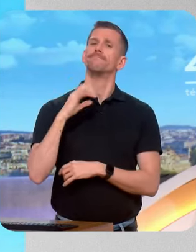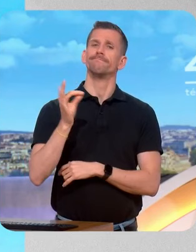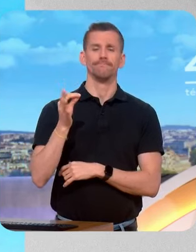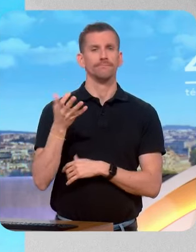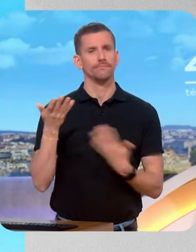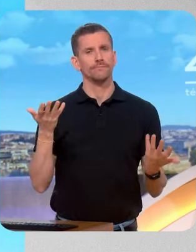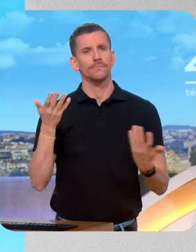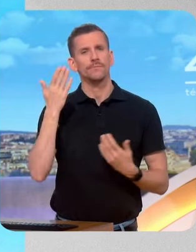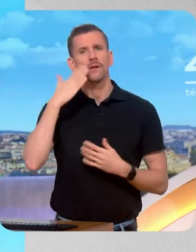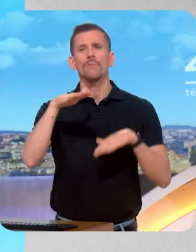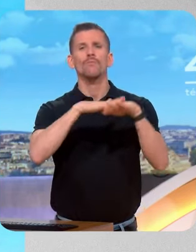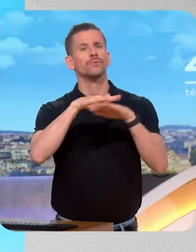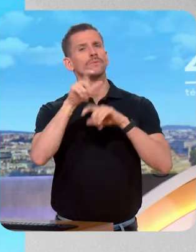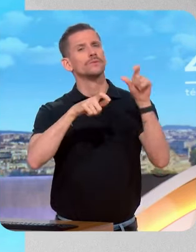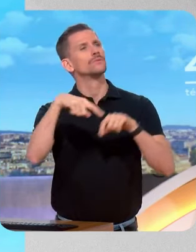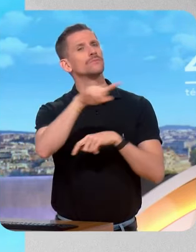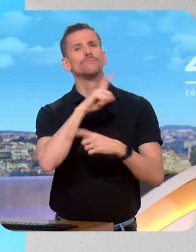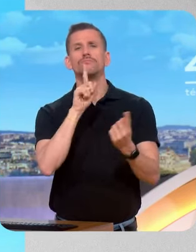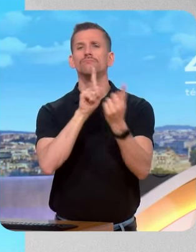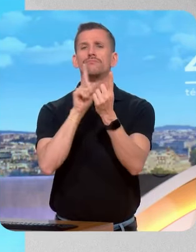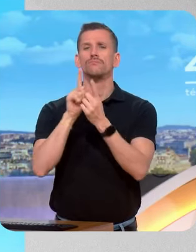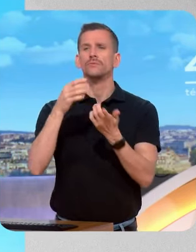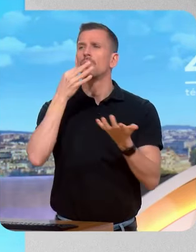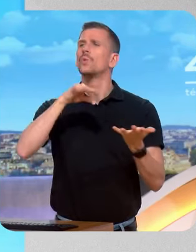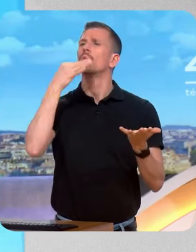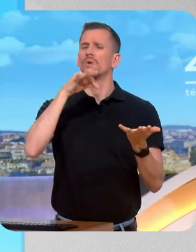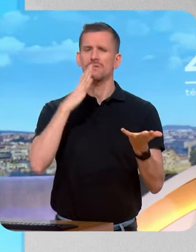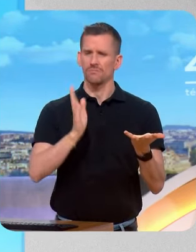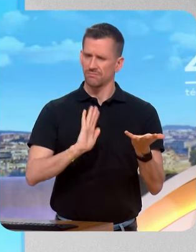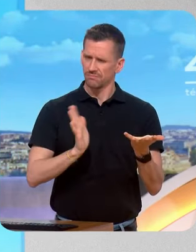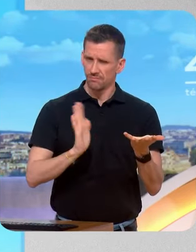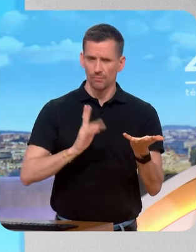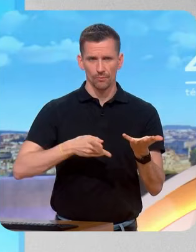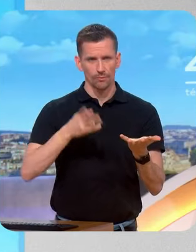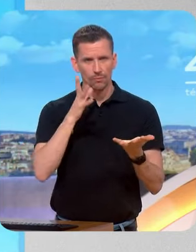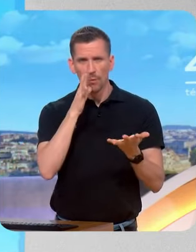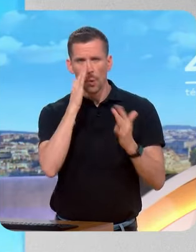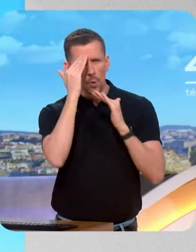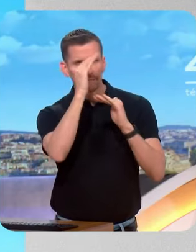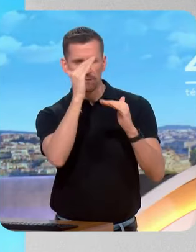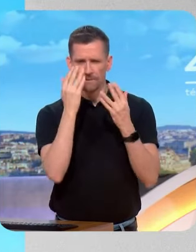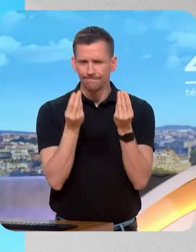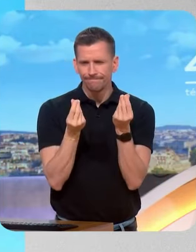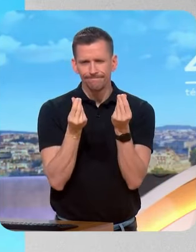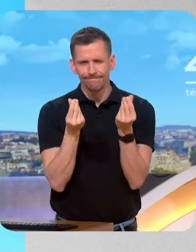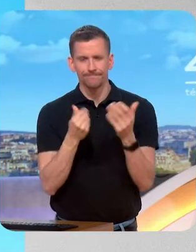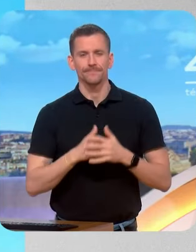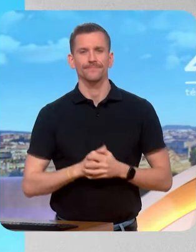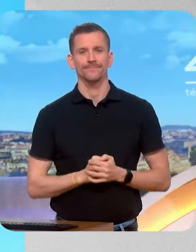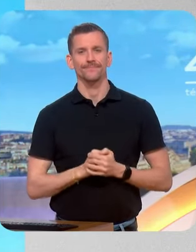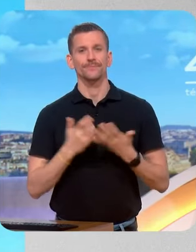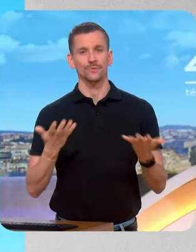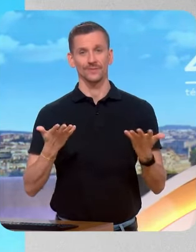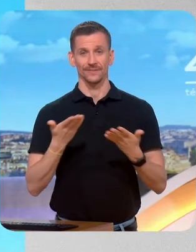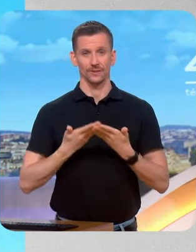expliquent qu'ils ont des solutions toutes faites surtout, ce ne pas des gens auxquels les Français peuvent faire confiance dans la durée. Nous disons aujourd'hui une